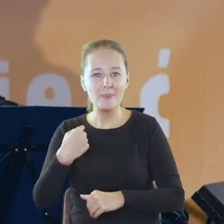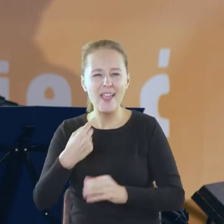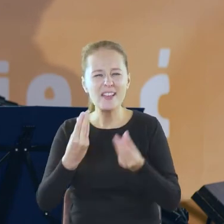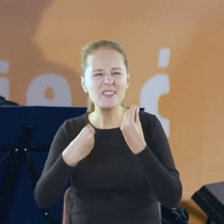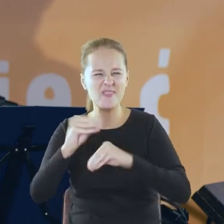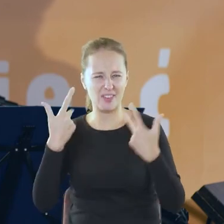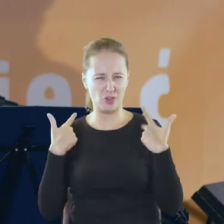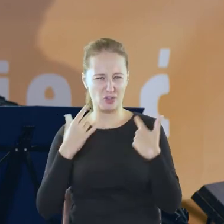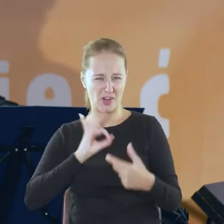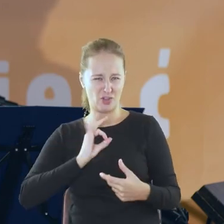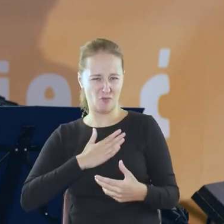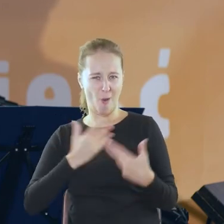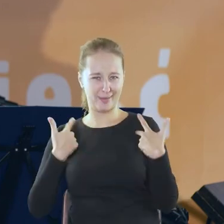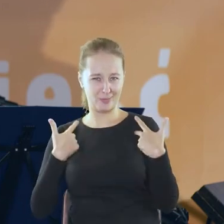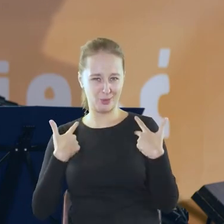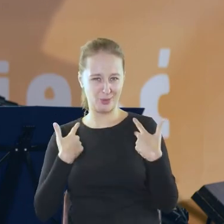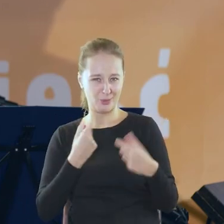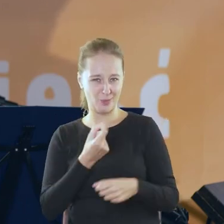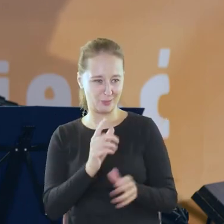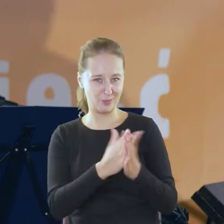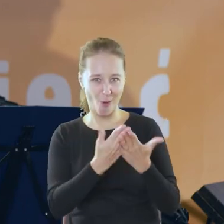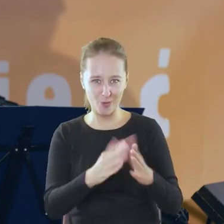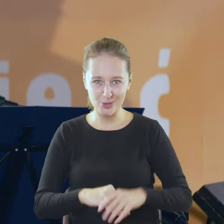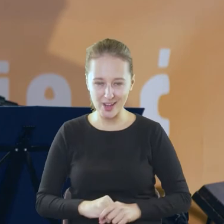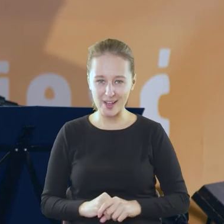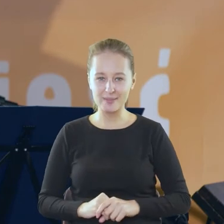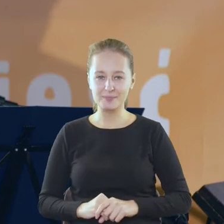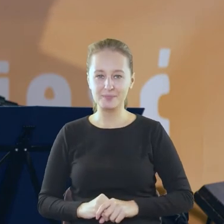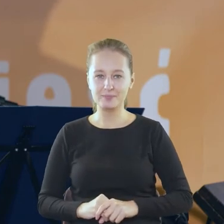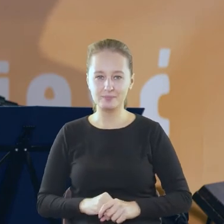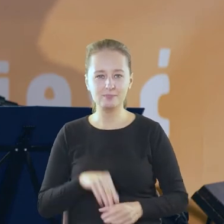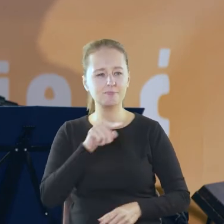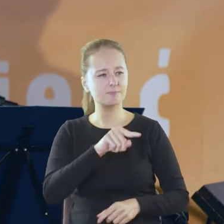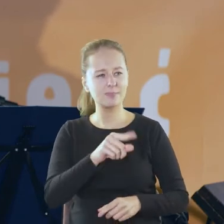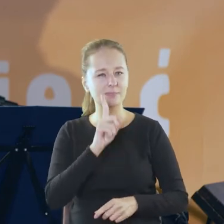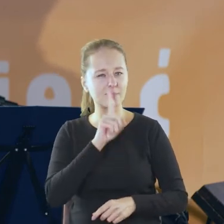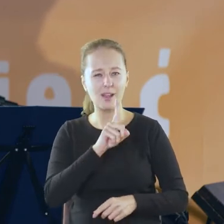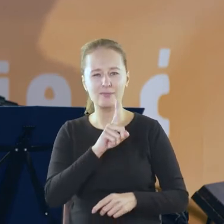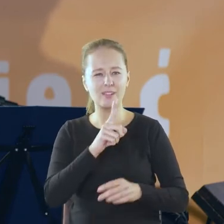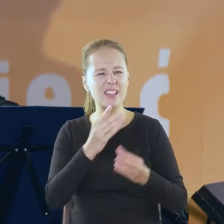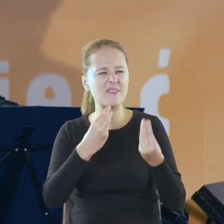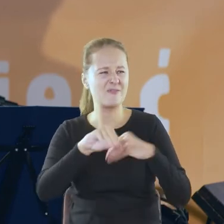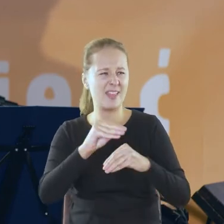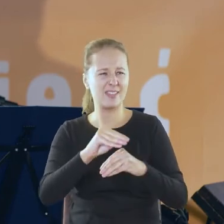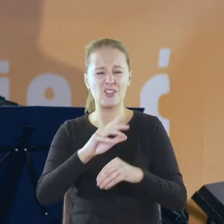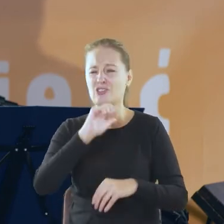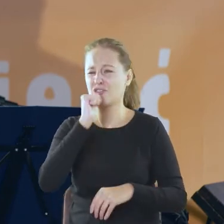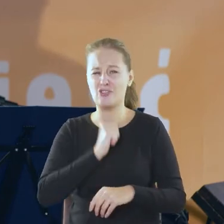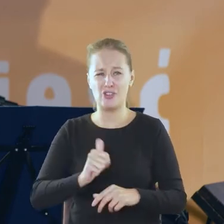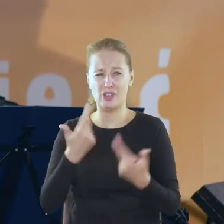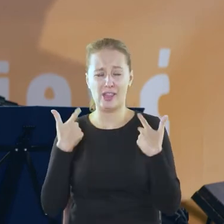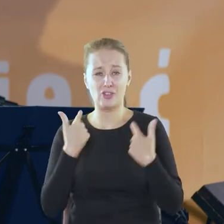własnym jest ono tam w takiej kondensacji w jakiej nie znajduję go w rzeczywistości nigdy za cenę